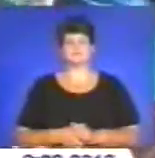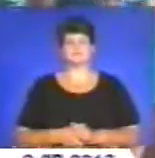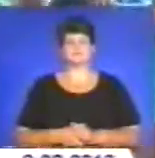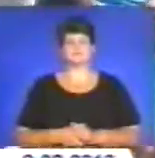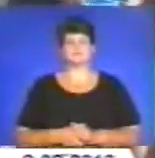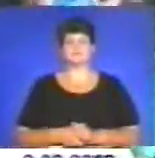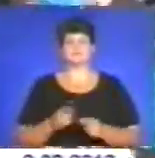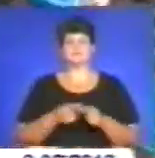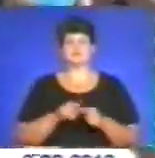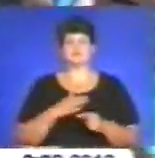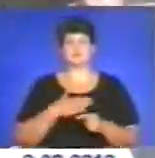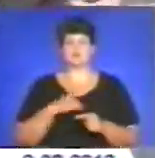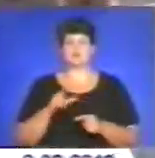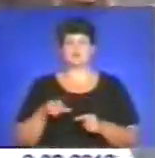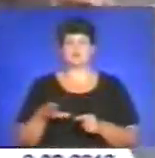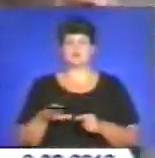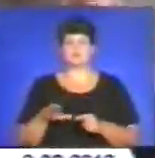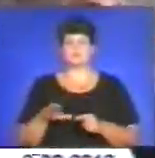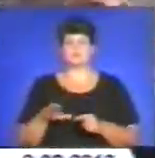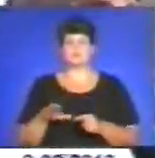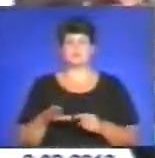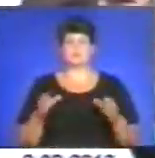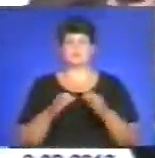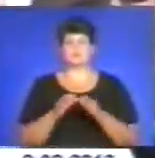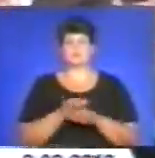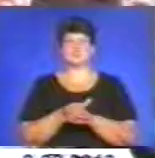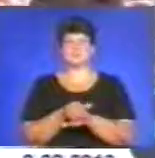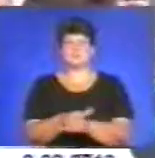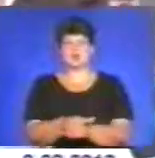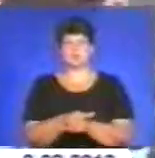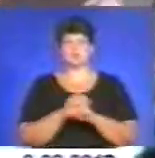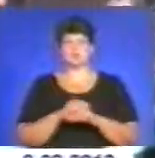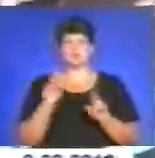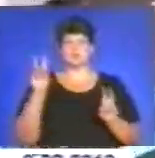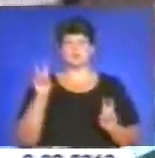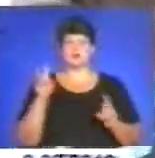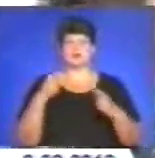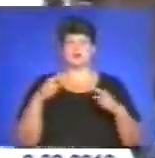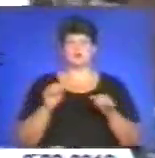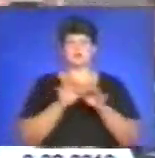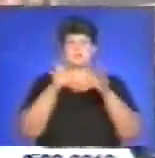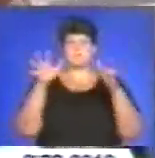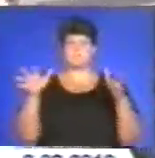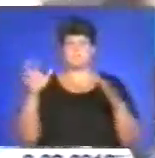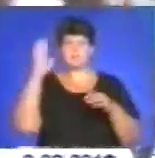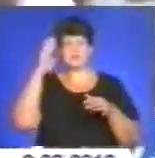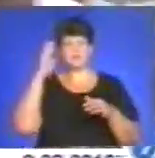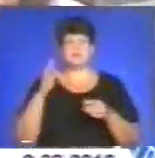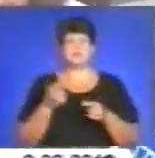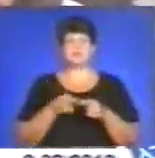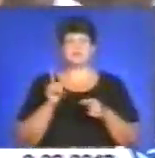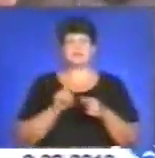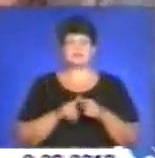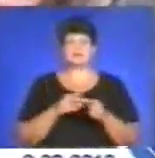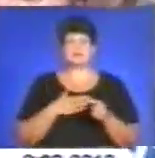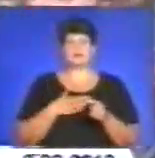моя Європа! Вигравачі команда «Черапашки» – другі ми. Ми тут перші місці, а другі – наша.